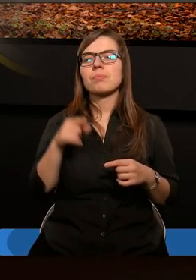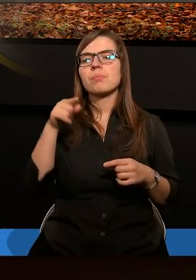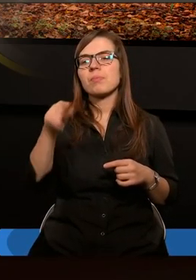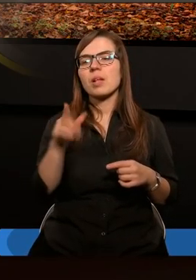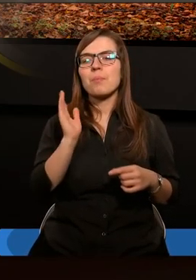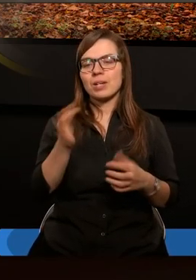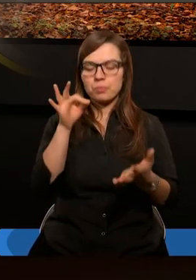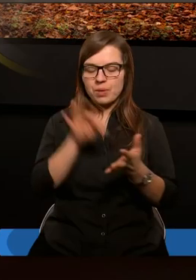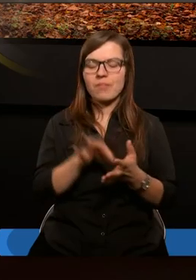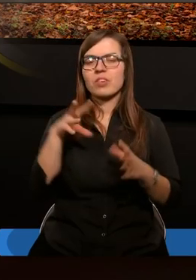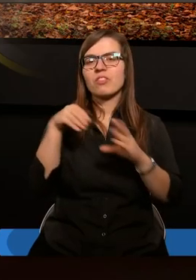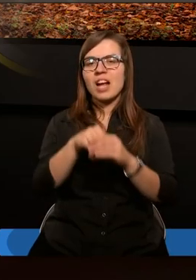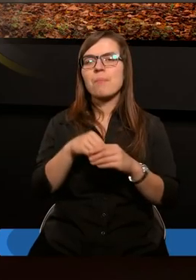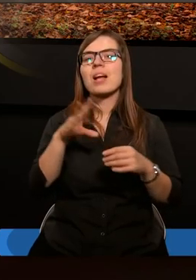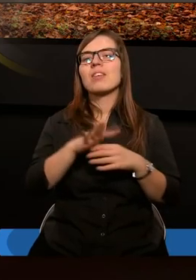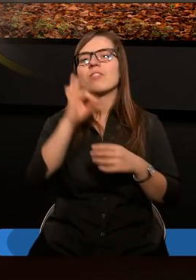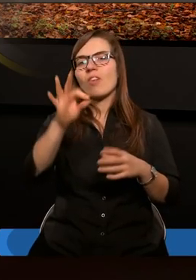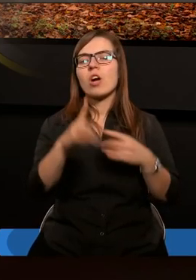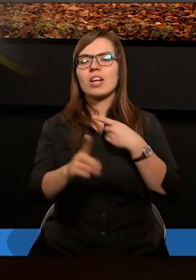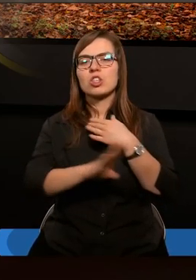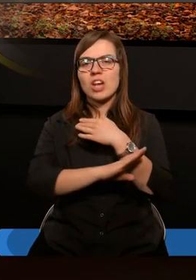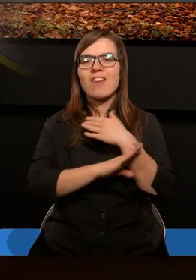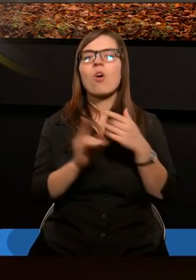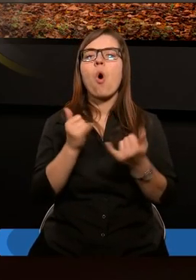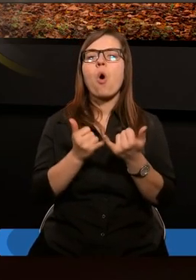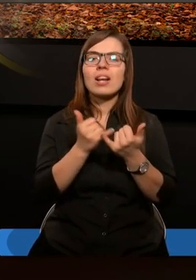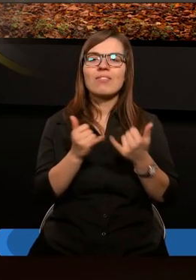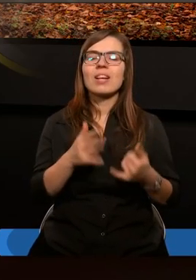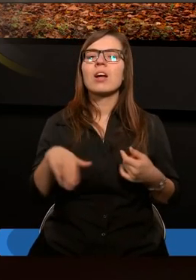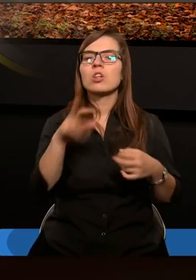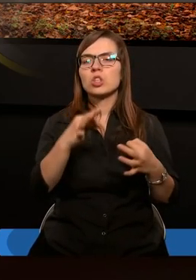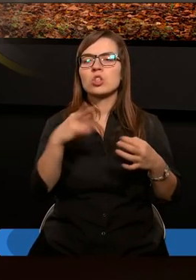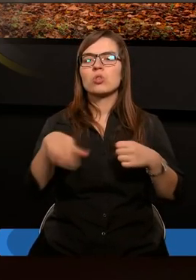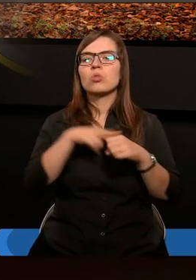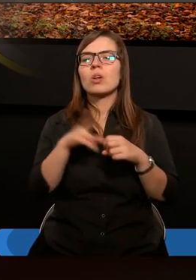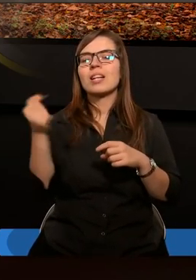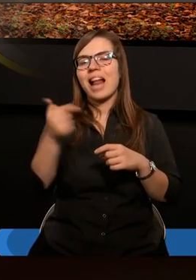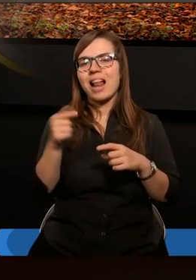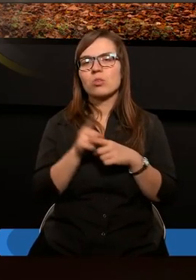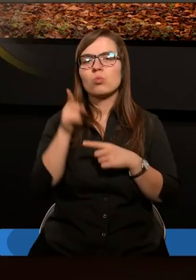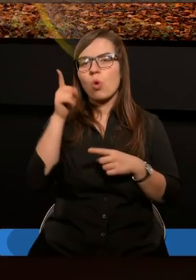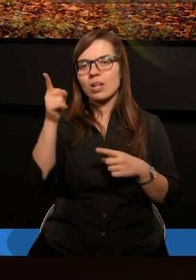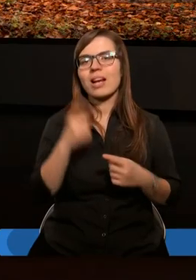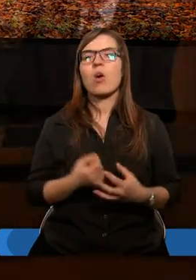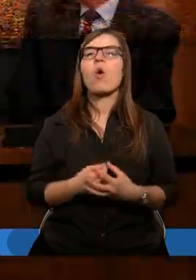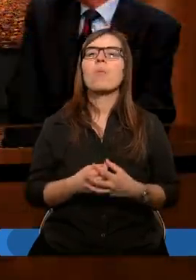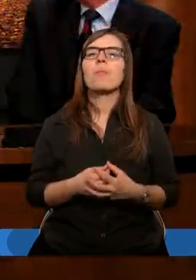o ileż pewniej zostaną wszczepieni w swoje drzewo oliwne ci, którzy z natury do niego należą.